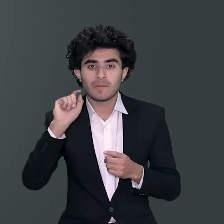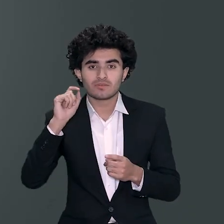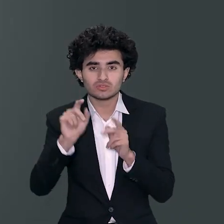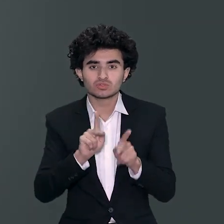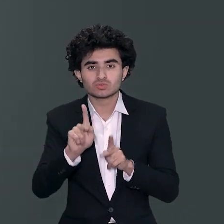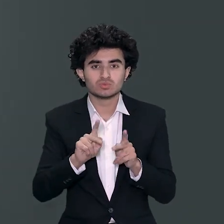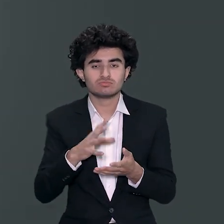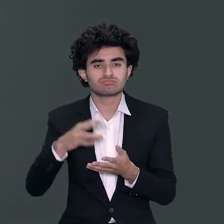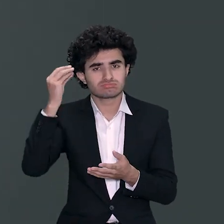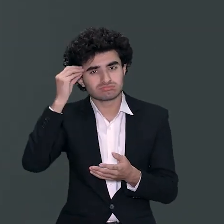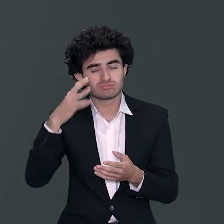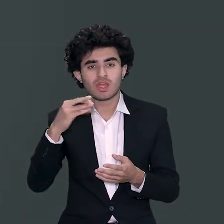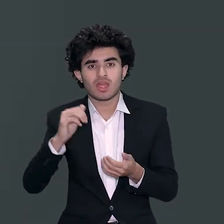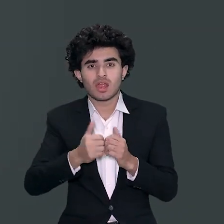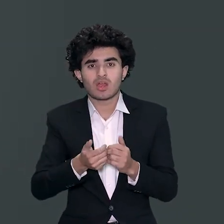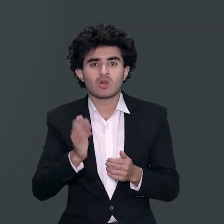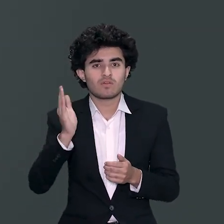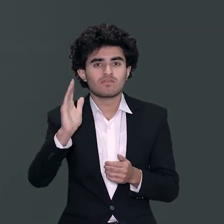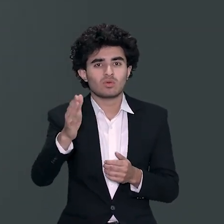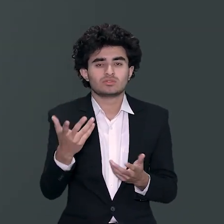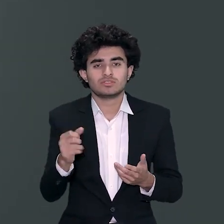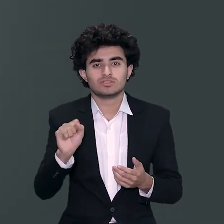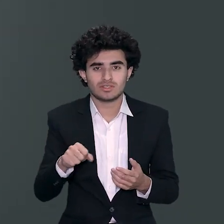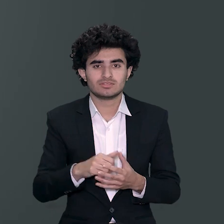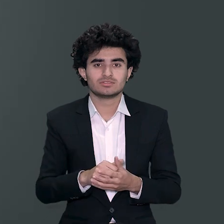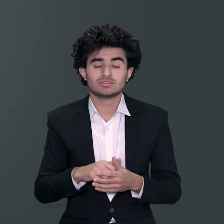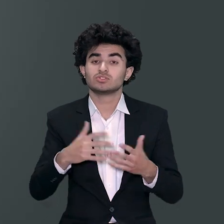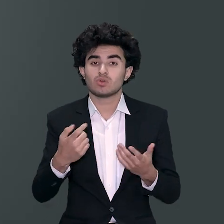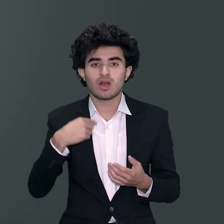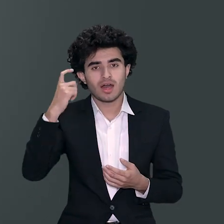میں پڑتا ہے تو اس کی خواہش ہوتی ہے کہ وہ زنگی میں تھوڑا آؤٹڈرو کرے